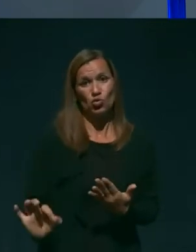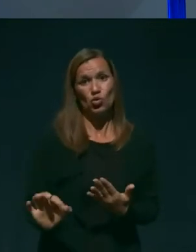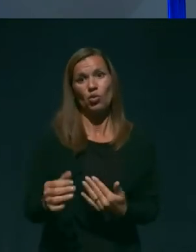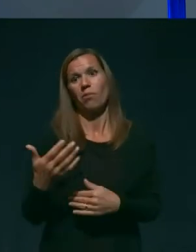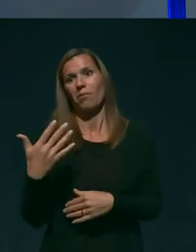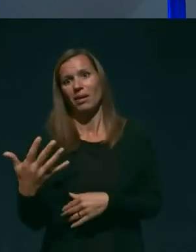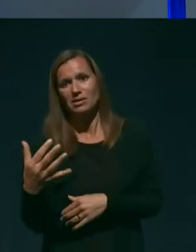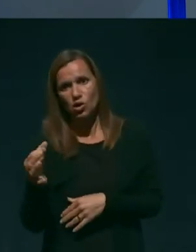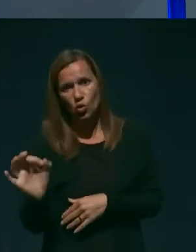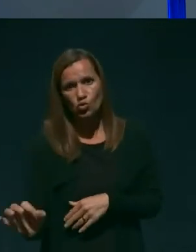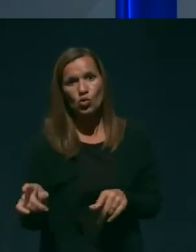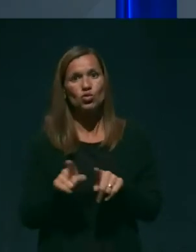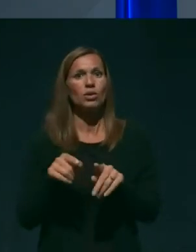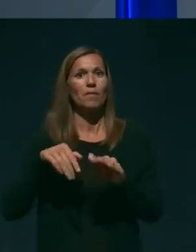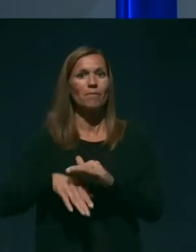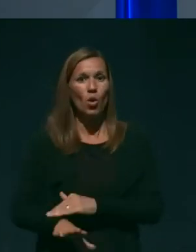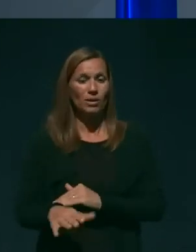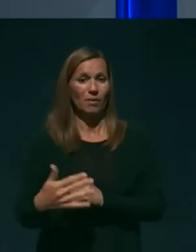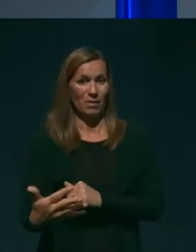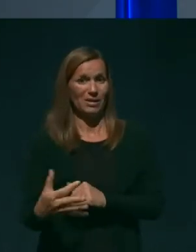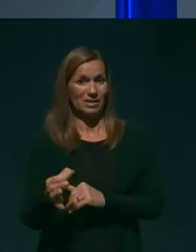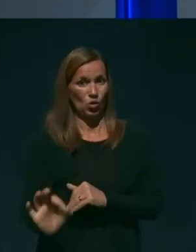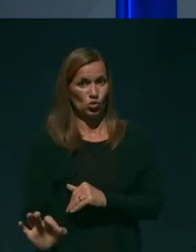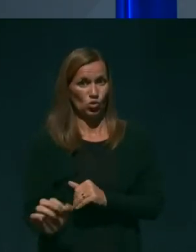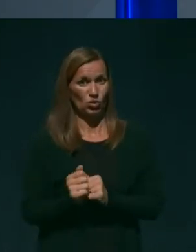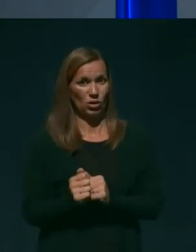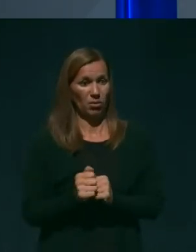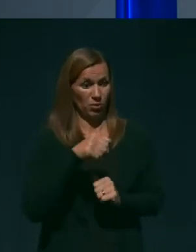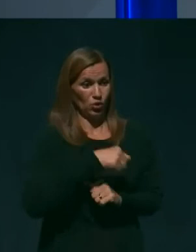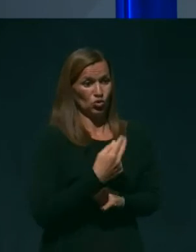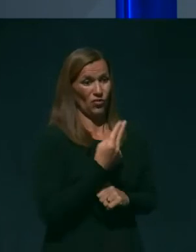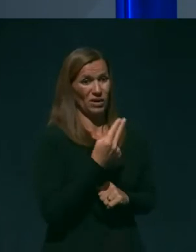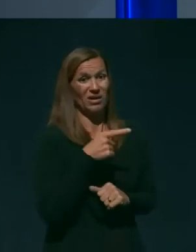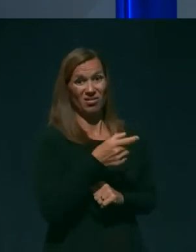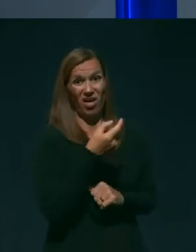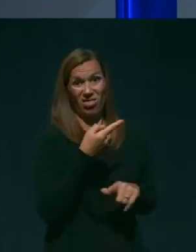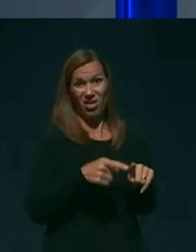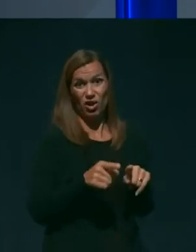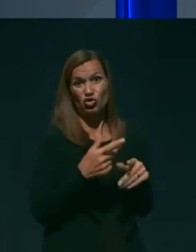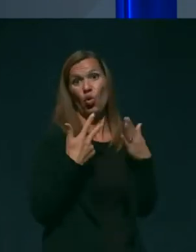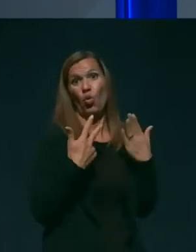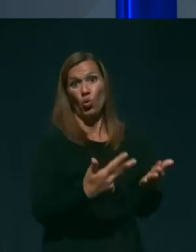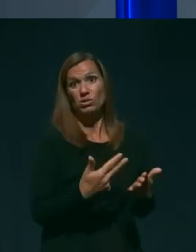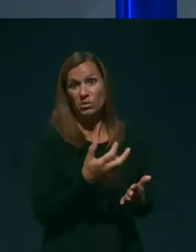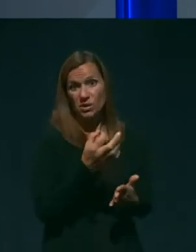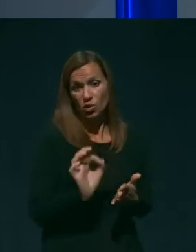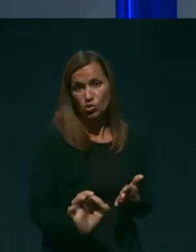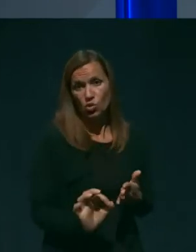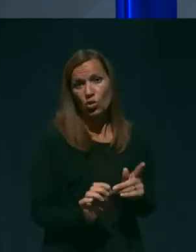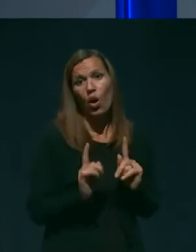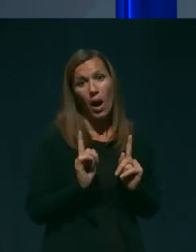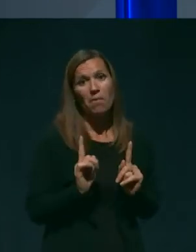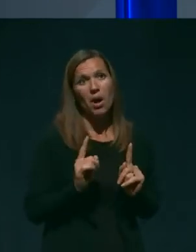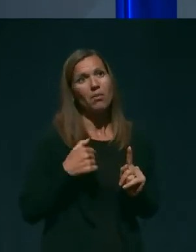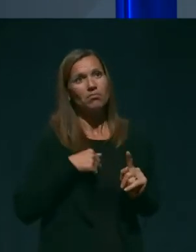odstoten, celo pod 50 odstoten. Pri nas je ta delež 80 odstoten, pa vendar si čestitamo.